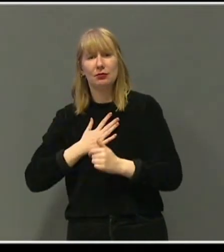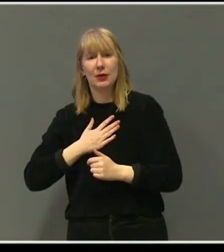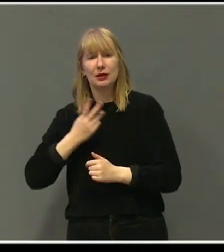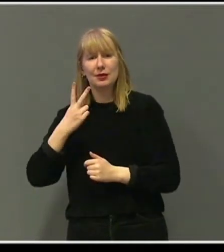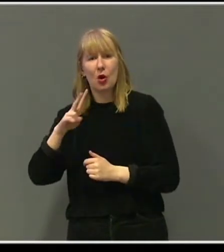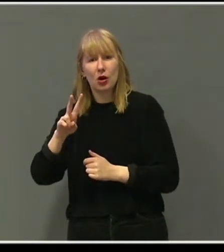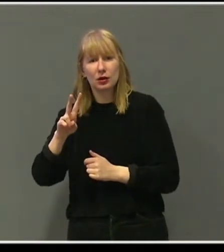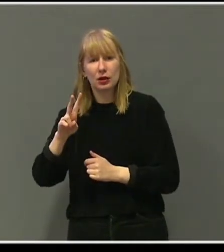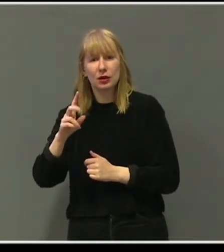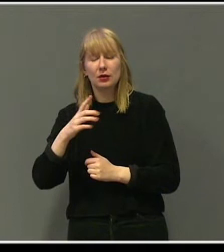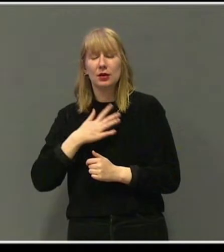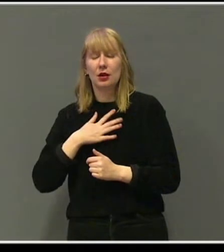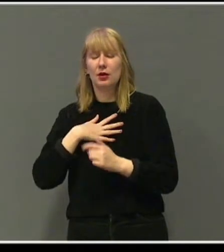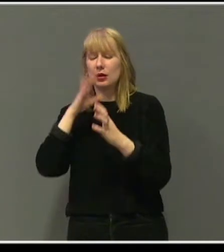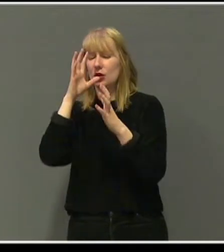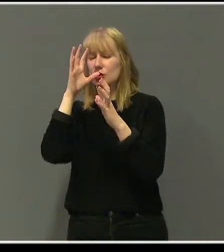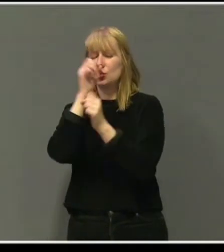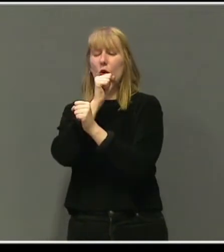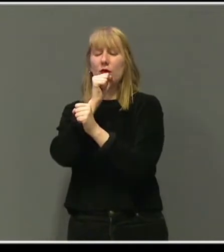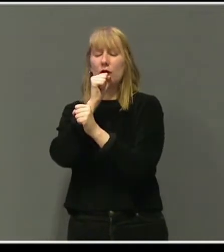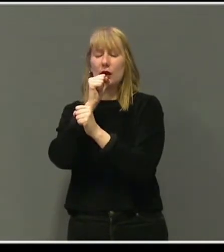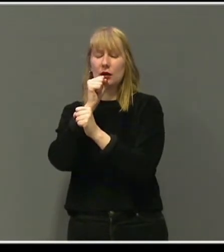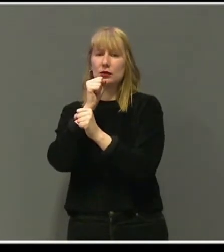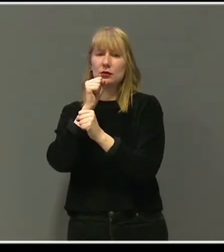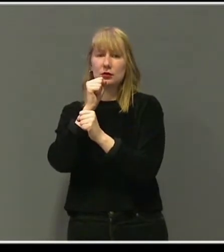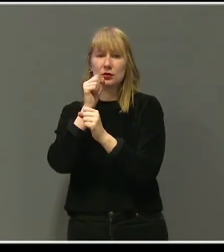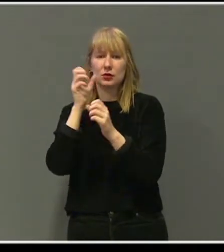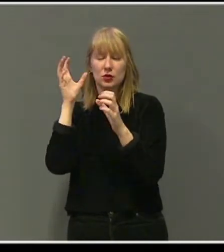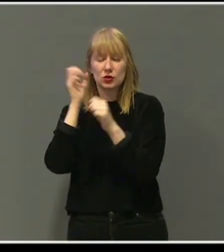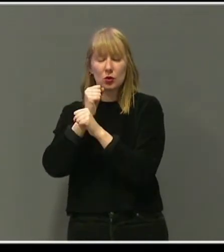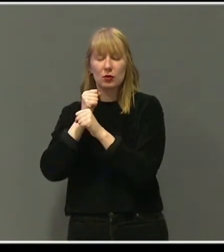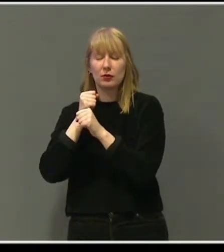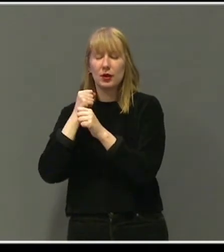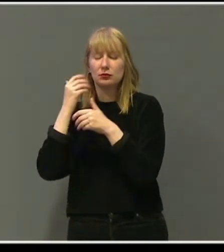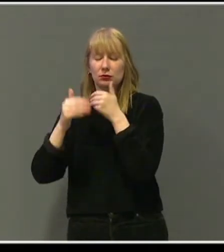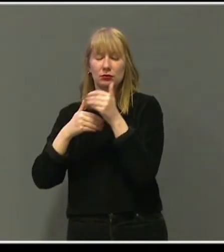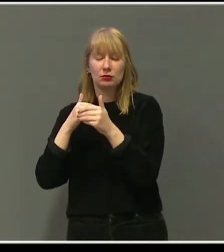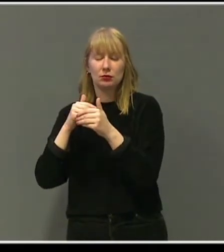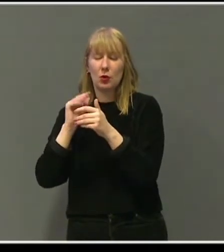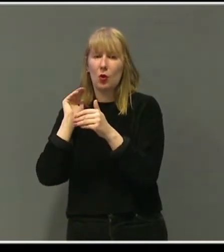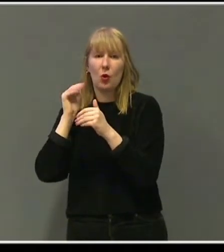Jeg hadde lyst til å legge meg, til å sove, til alt var over.